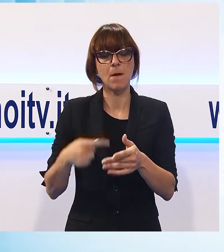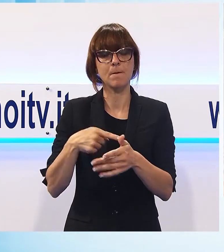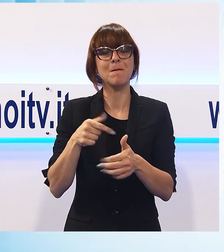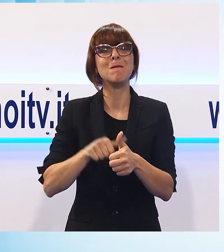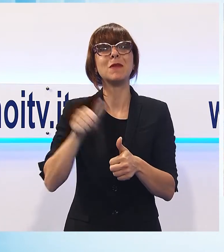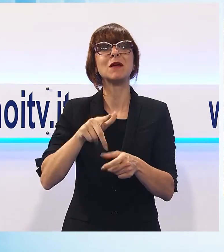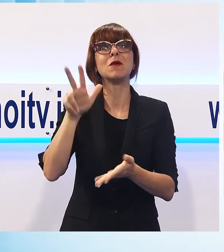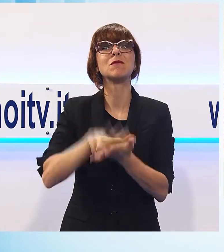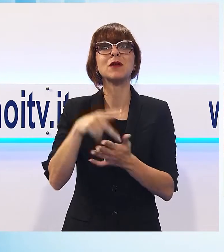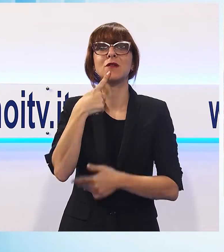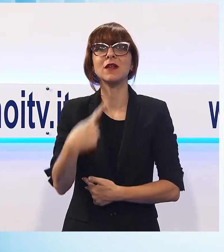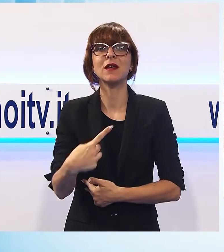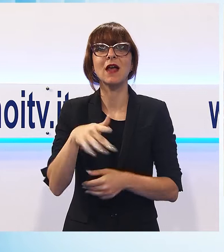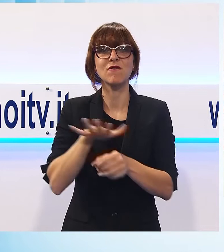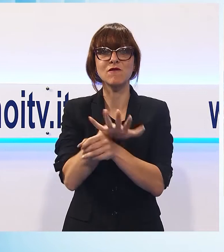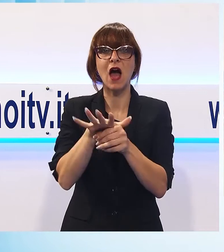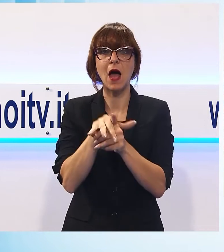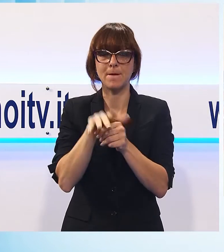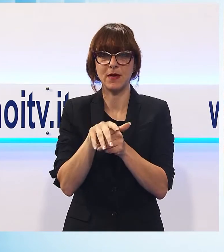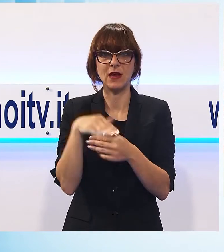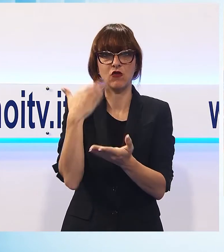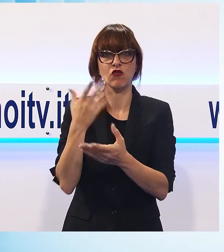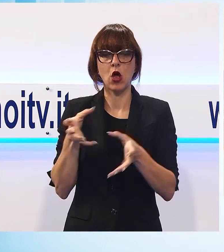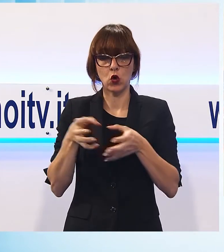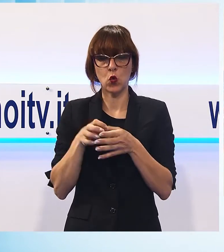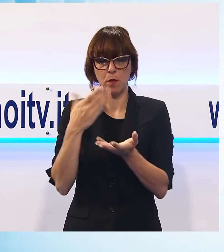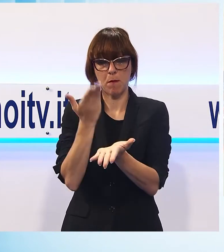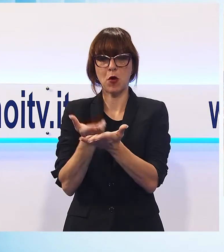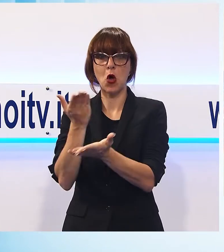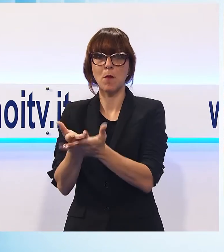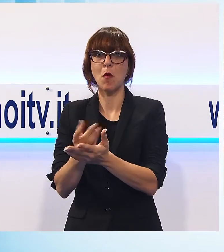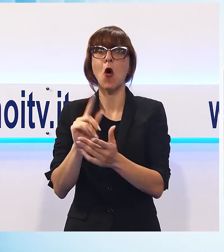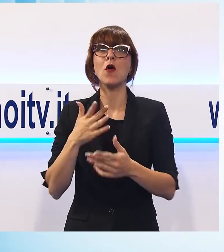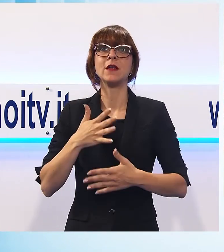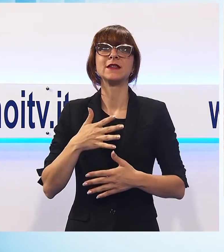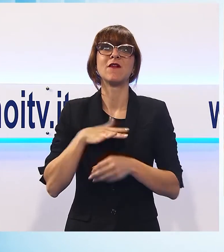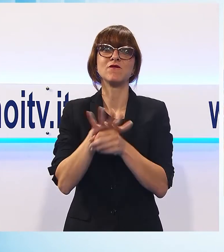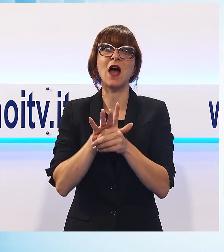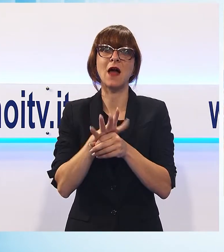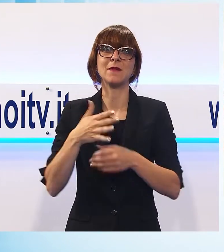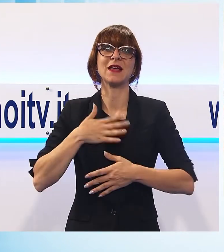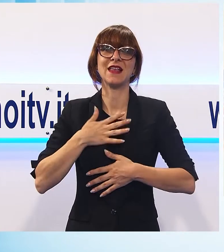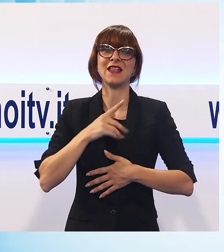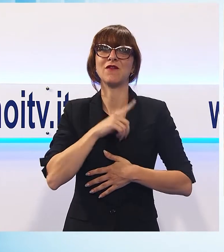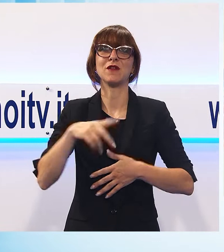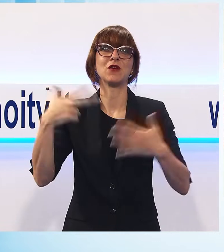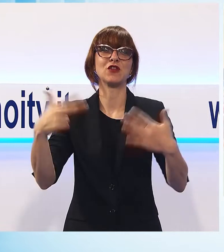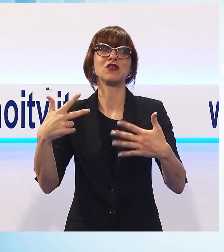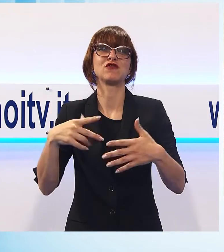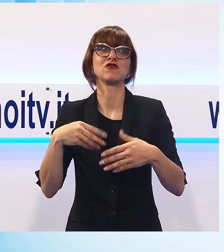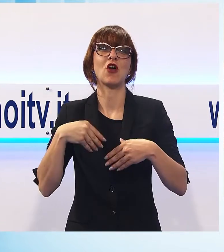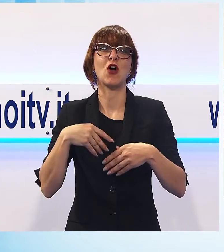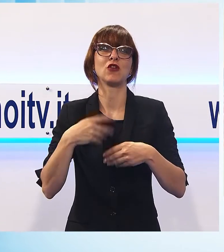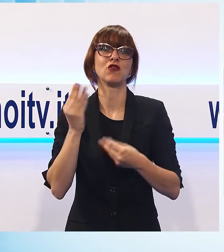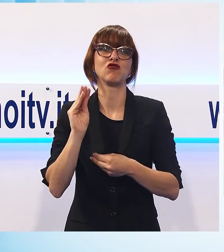alle proposte che le compagnie fanno con i ragazzi fino a 18 anni non compiuti gratuiti, hanno fatto un